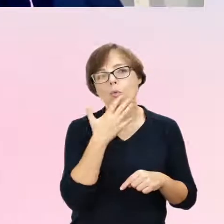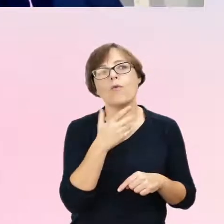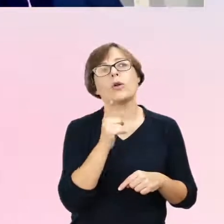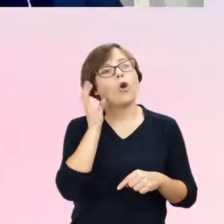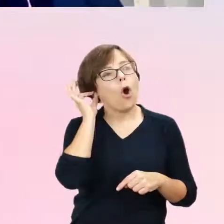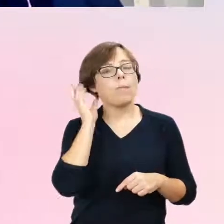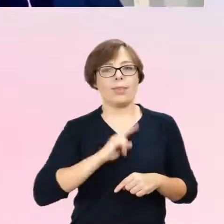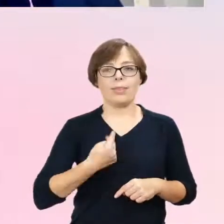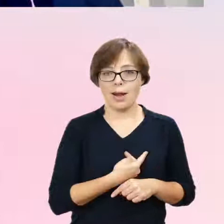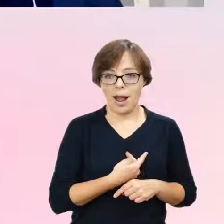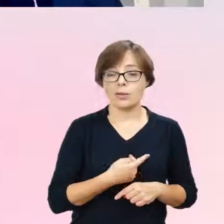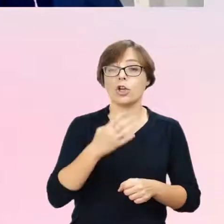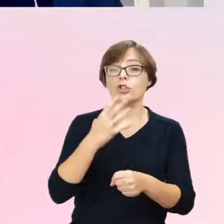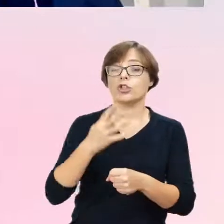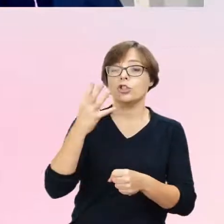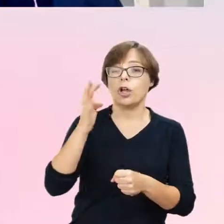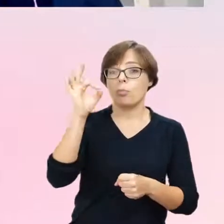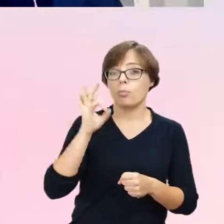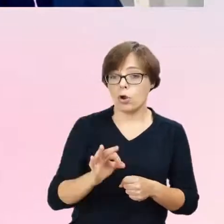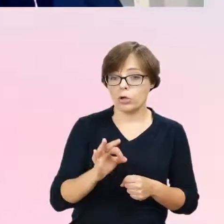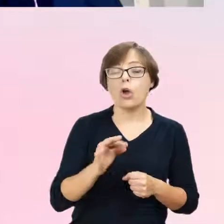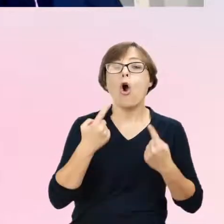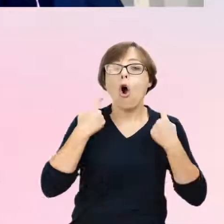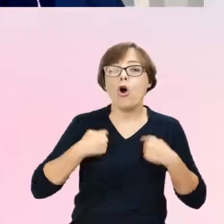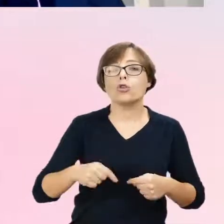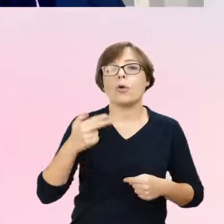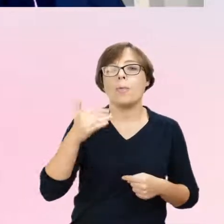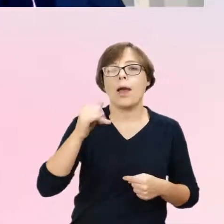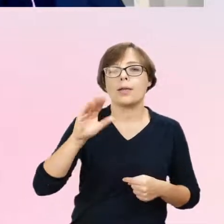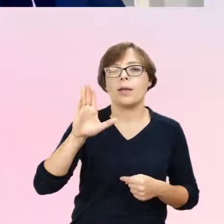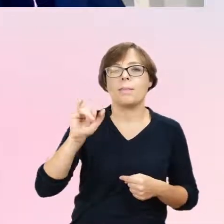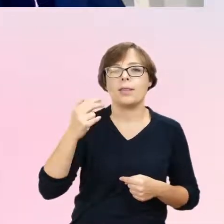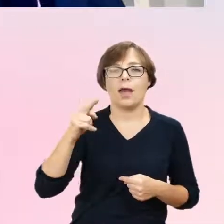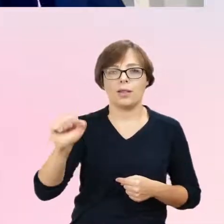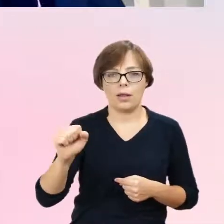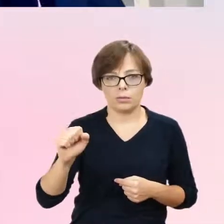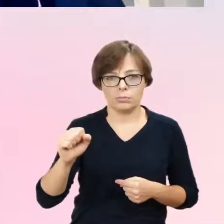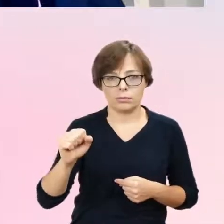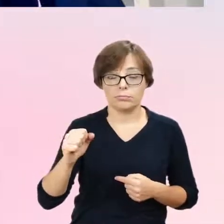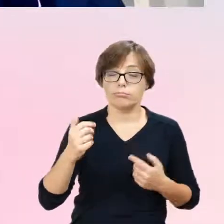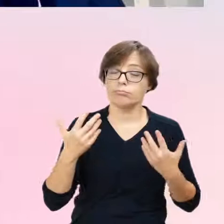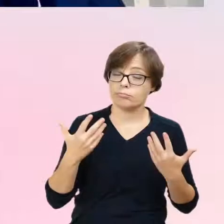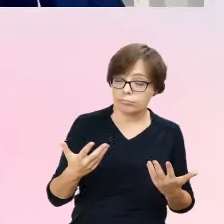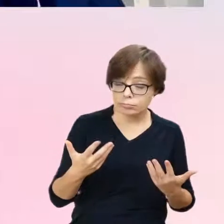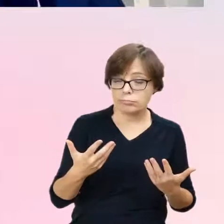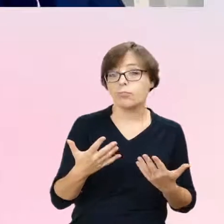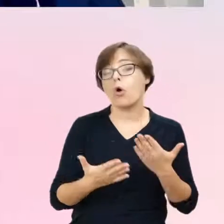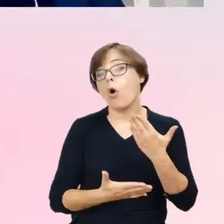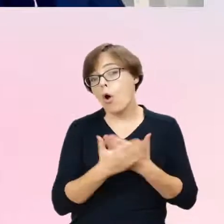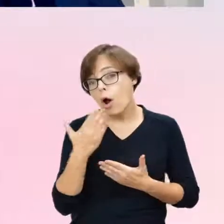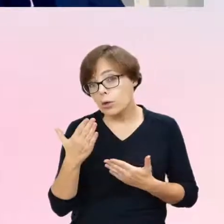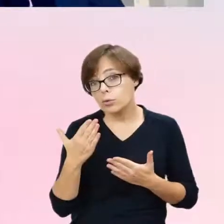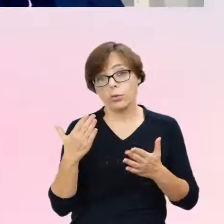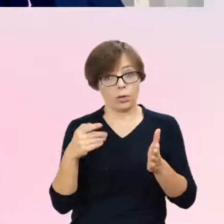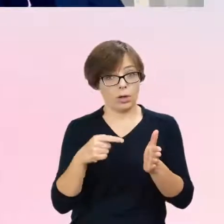transpłciowe, a 44% to były osoby niebinarne. Czyli okazuje się, że jednak ta